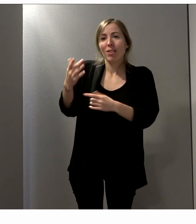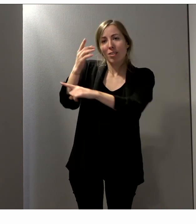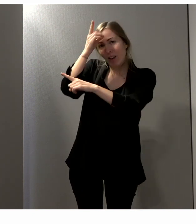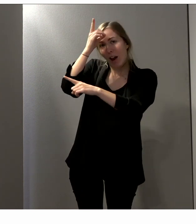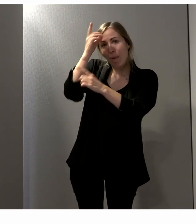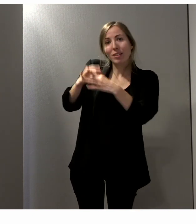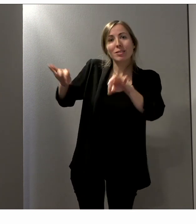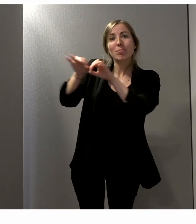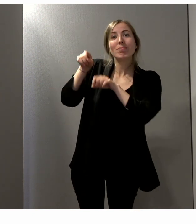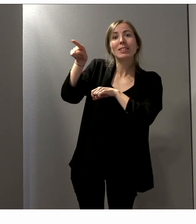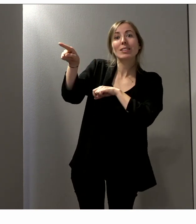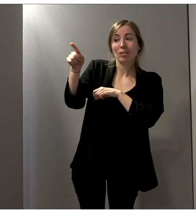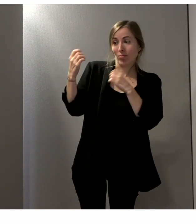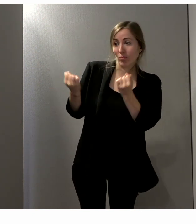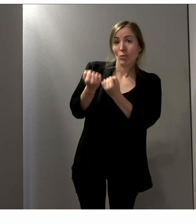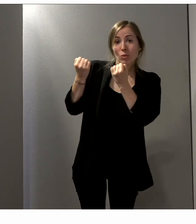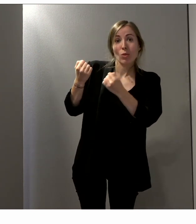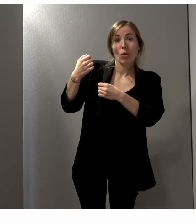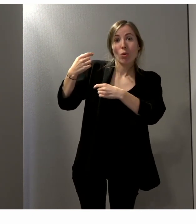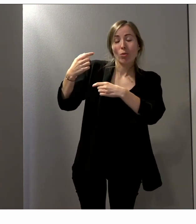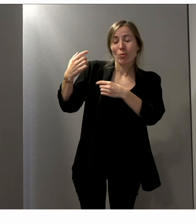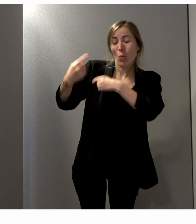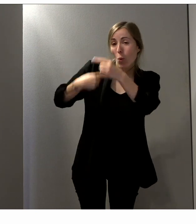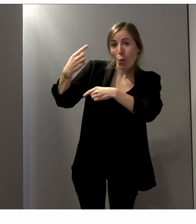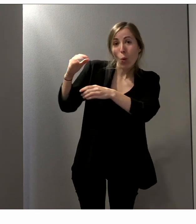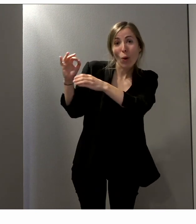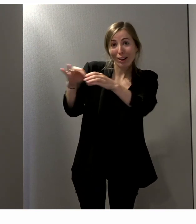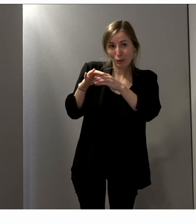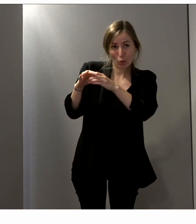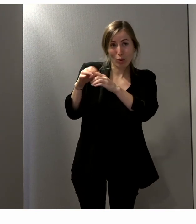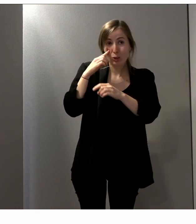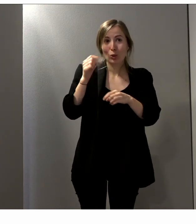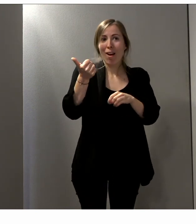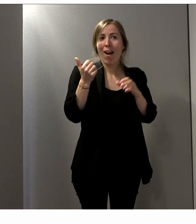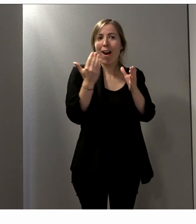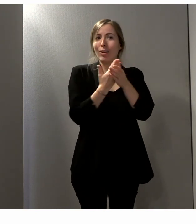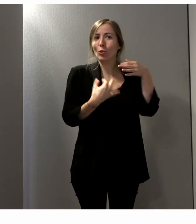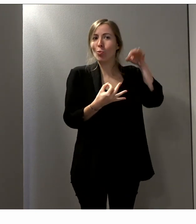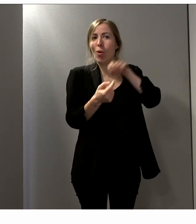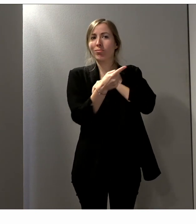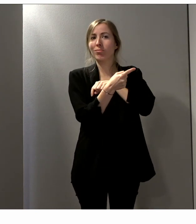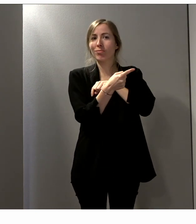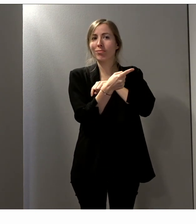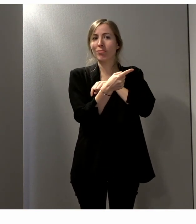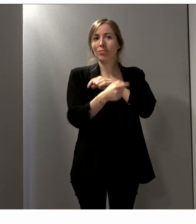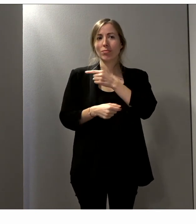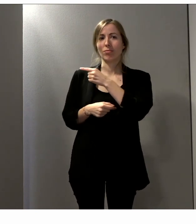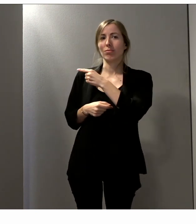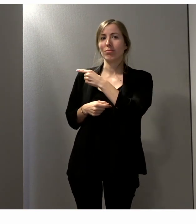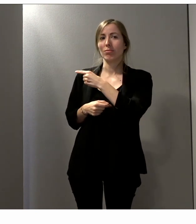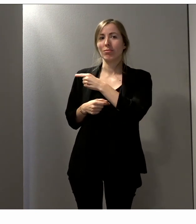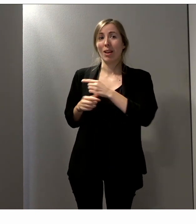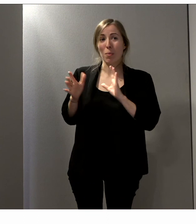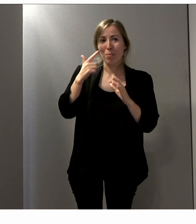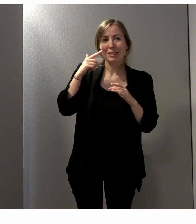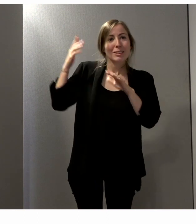également. Et j'ai sous la main un exemple de document. Je crois qu'avec le floutage,